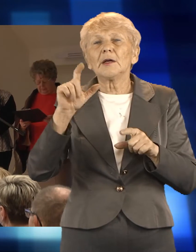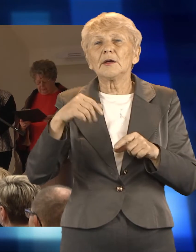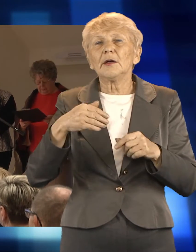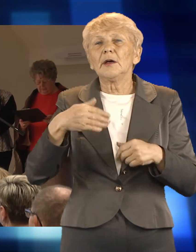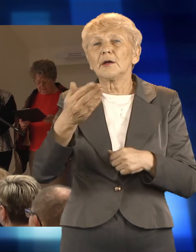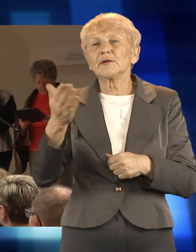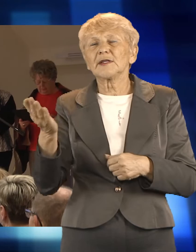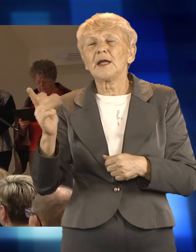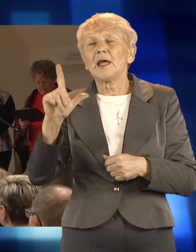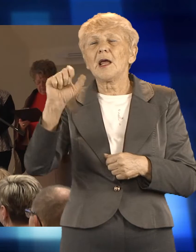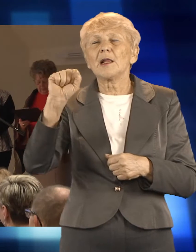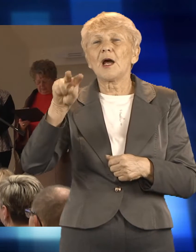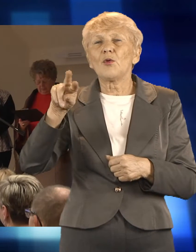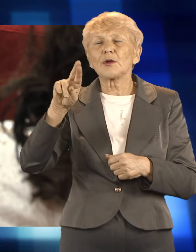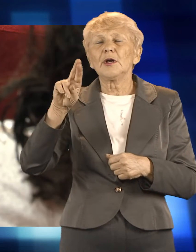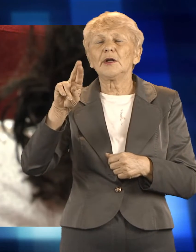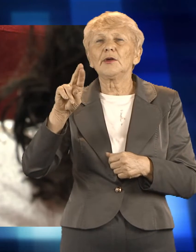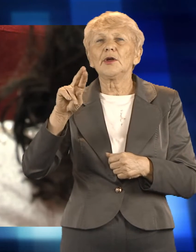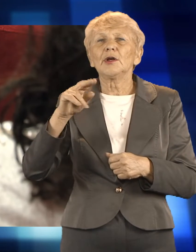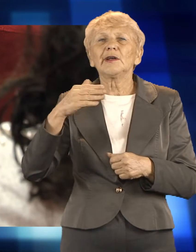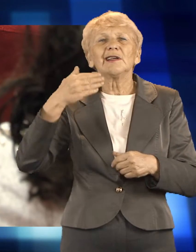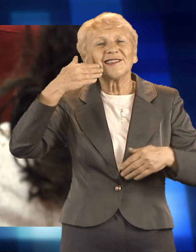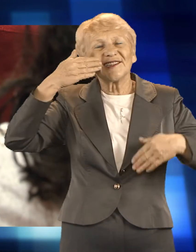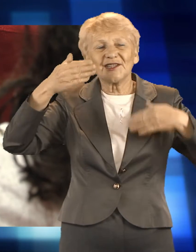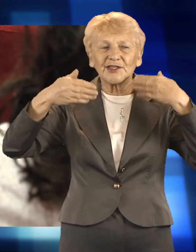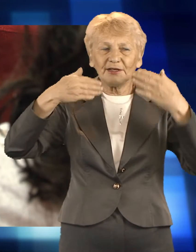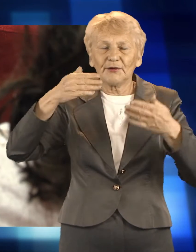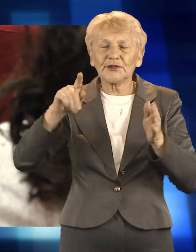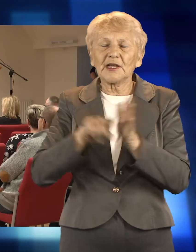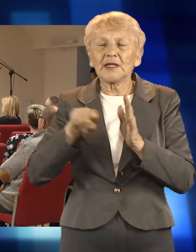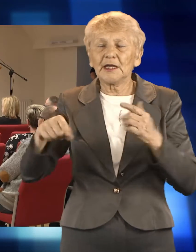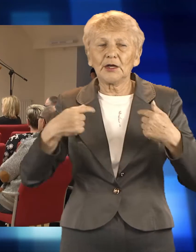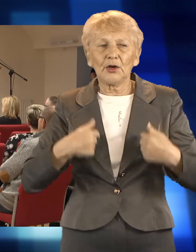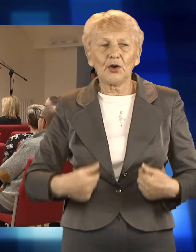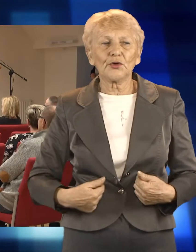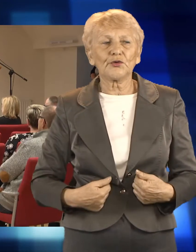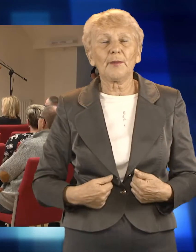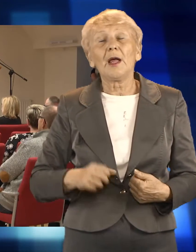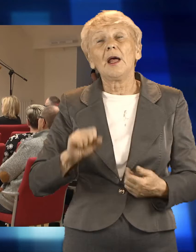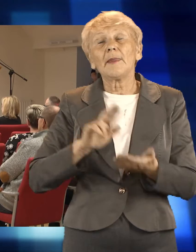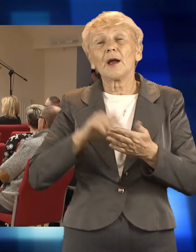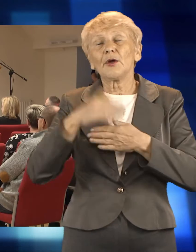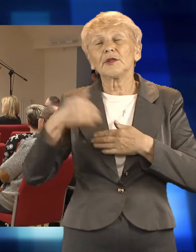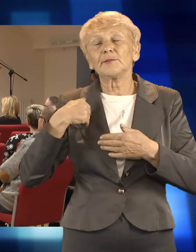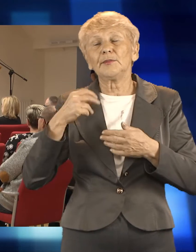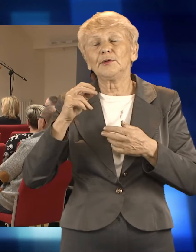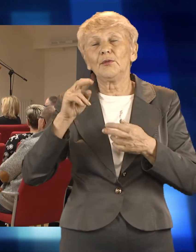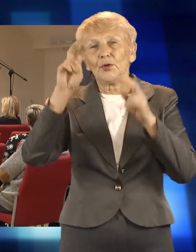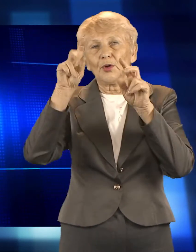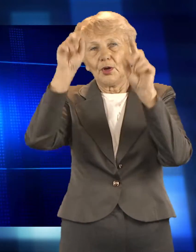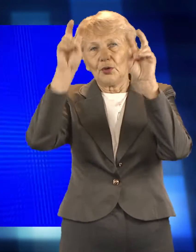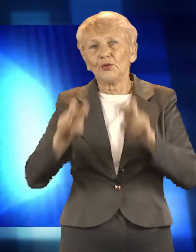odebrał wicestarosta raciborski Marek Kurpis. Wydarzenie uświetnił występ artystyczny chóru Brzezie pod dyrekcją Aleksandry Gamrot.